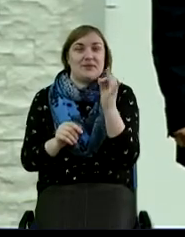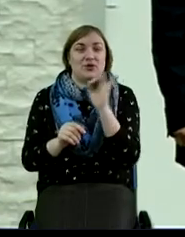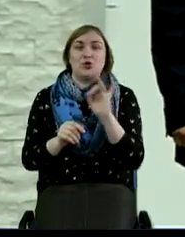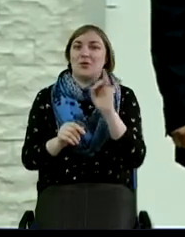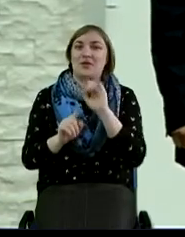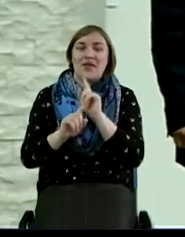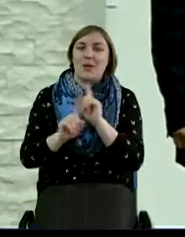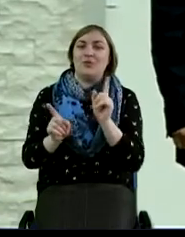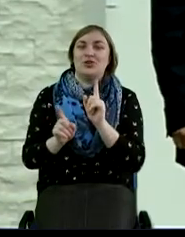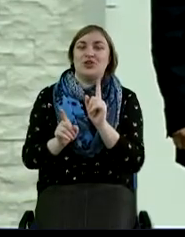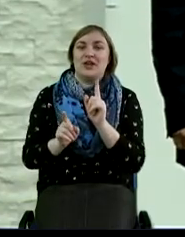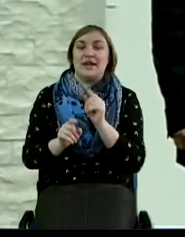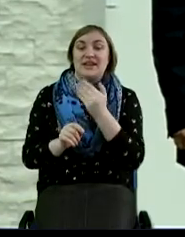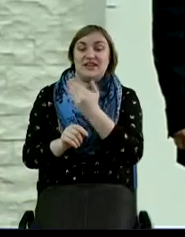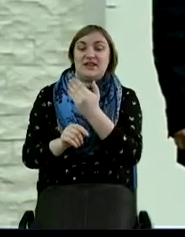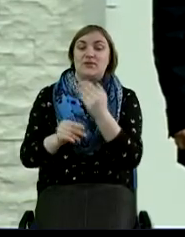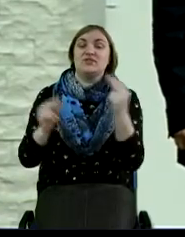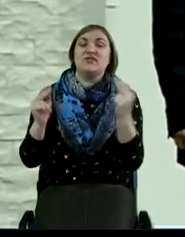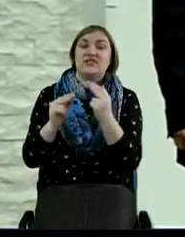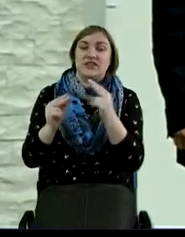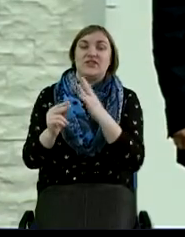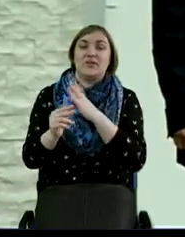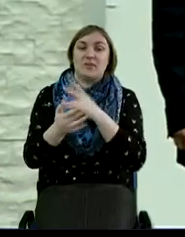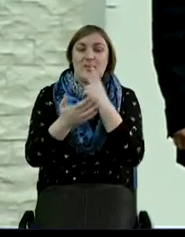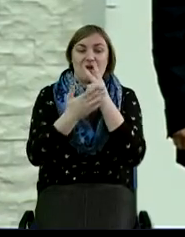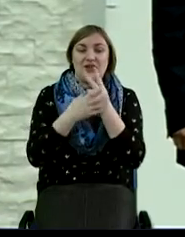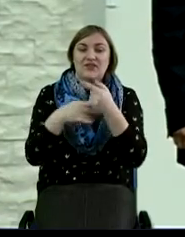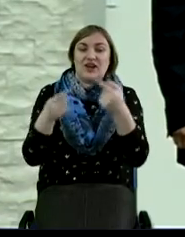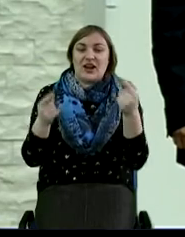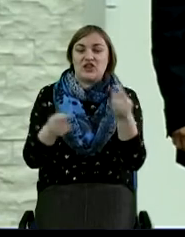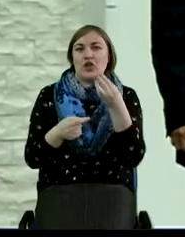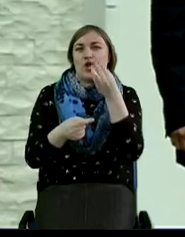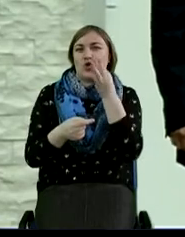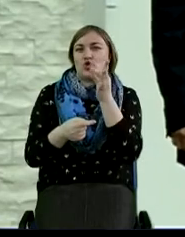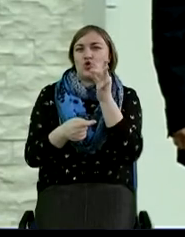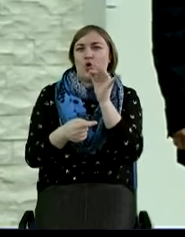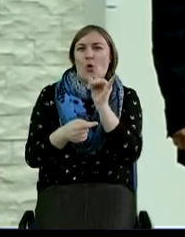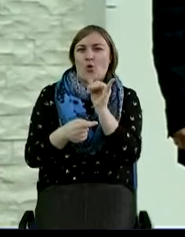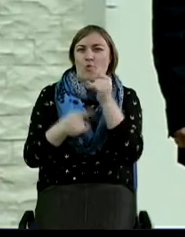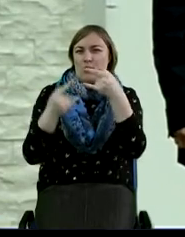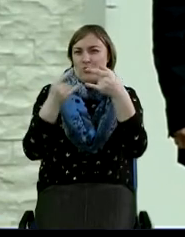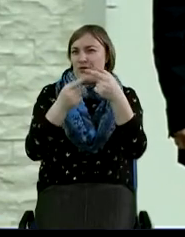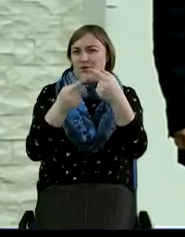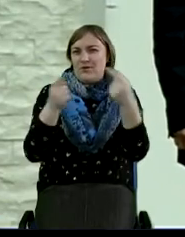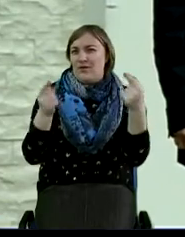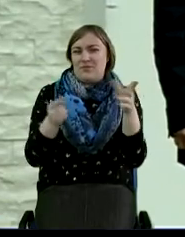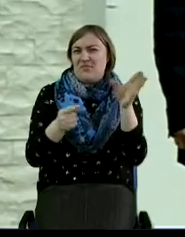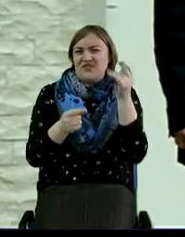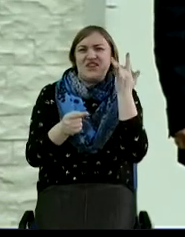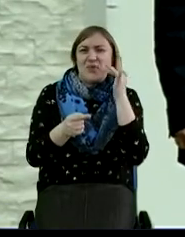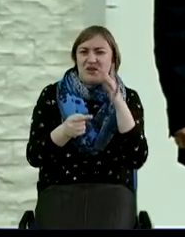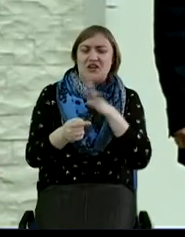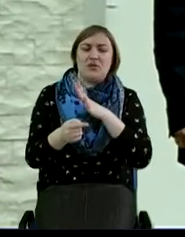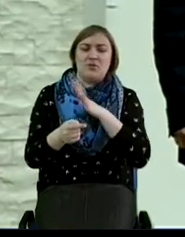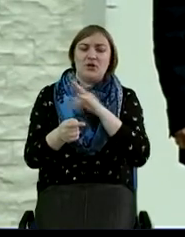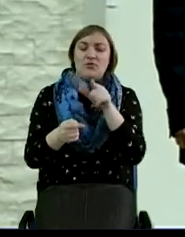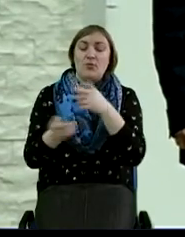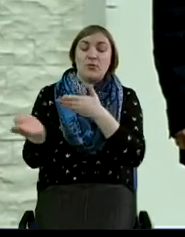его свидетельство показывали в различных шоу по всей Америке. И приглашали его в